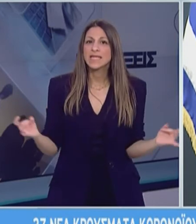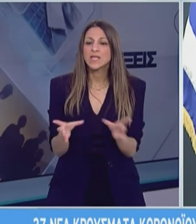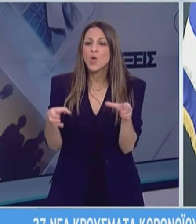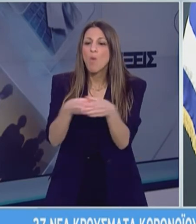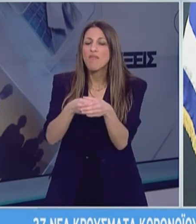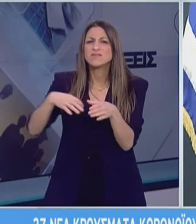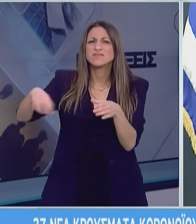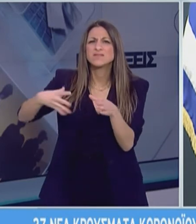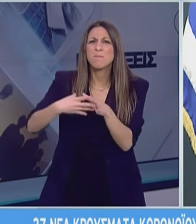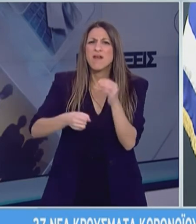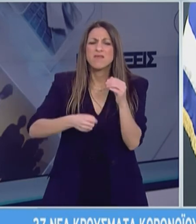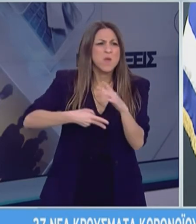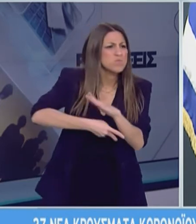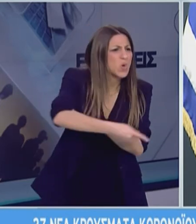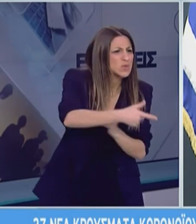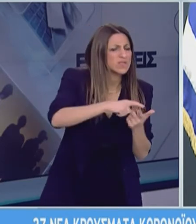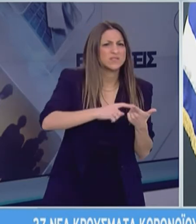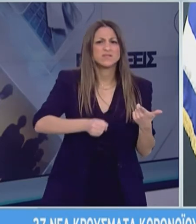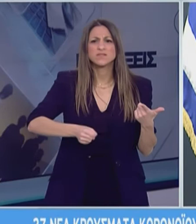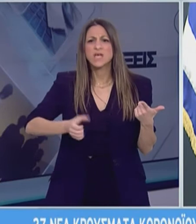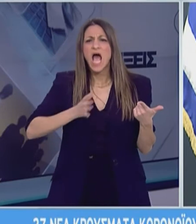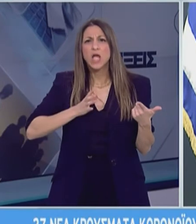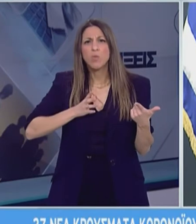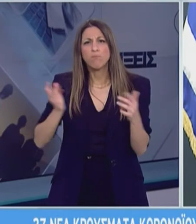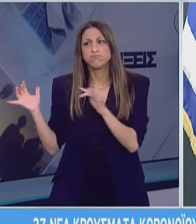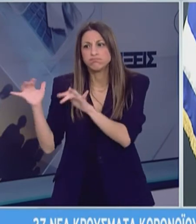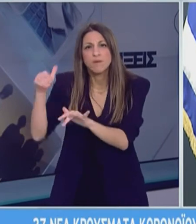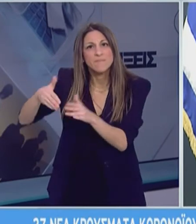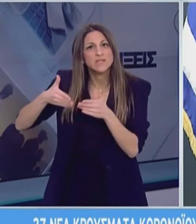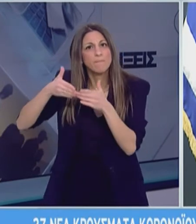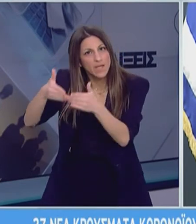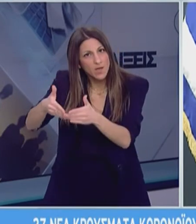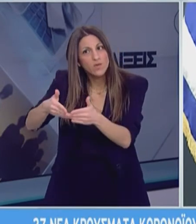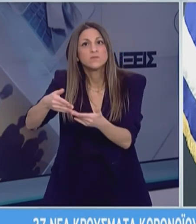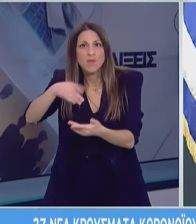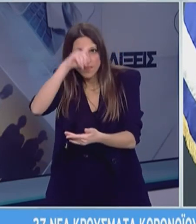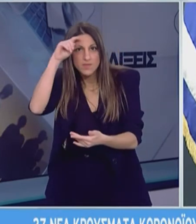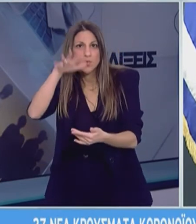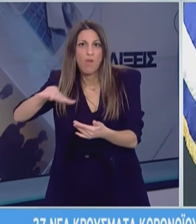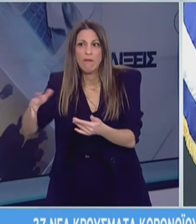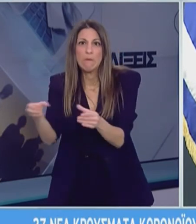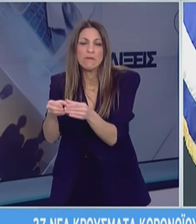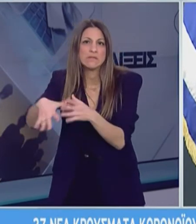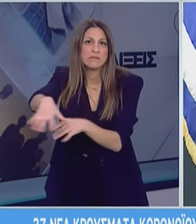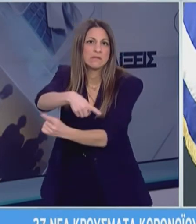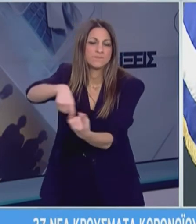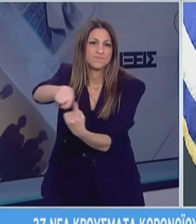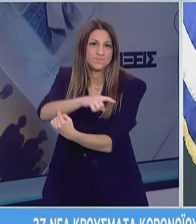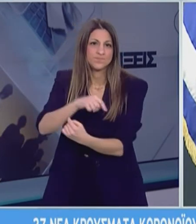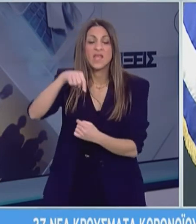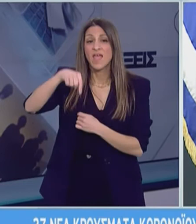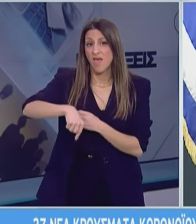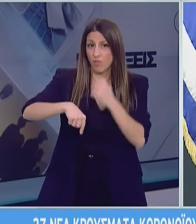πληθυσμούς όπως οι πρόσφυγες ή οι πληθυσμοί σε ένα πλοίο. Στην πατρίδα μας έχουμε την τύχη να έχουμε μία έδρα